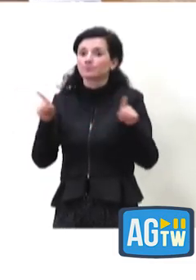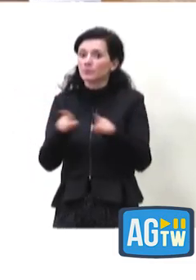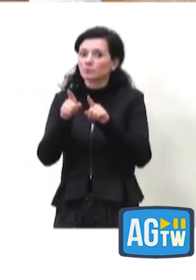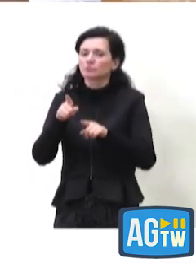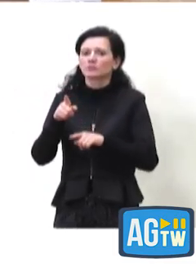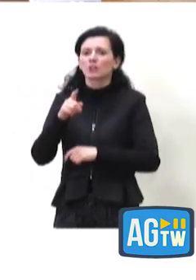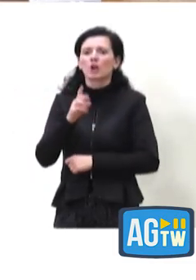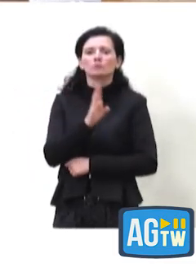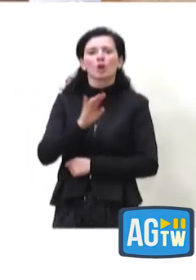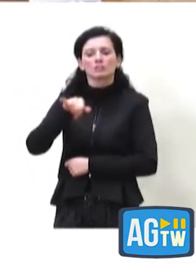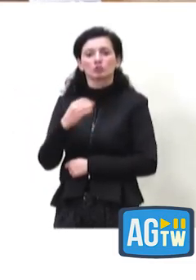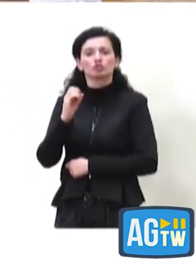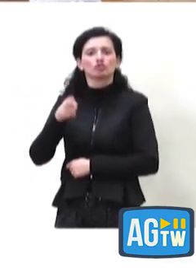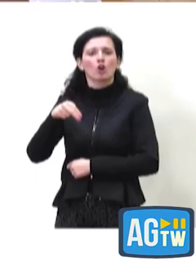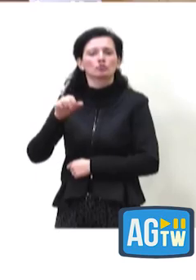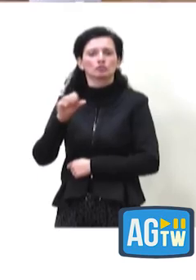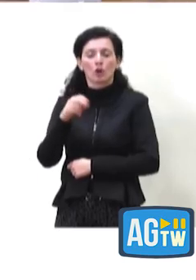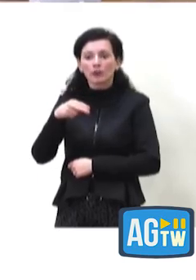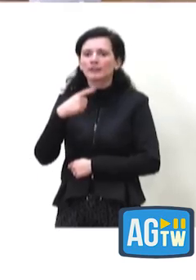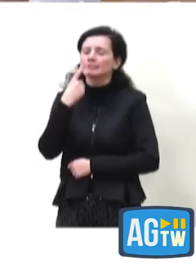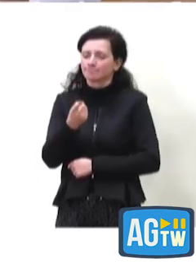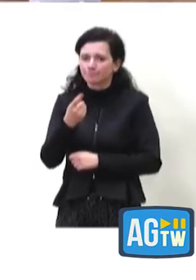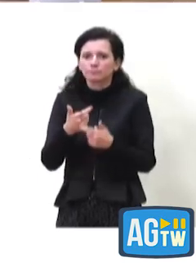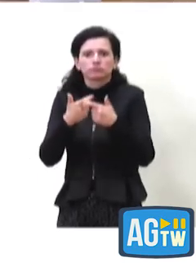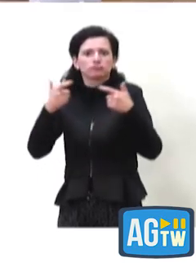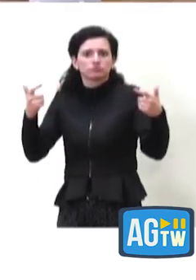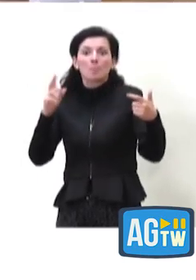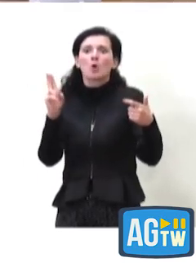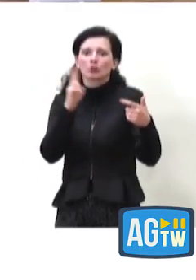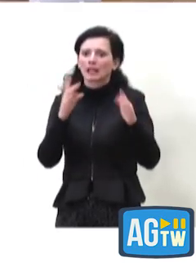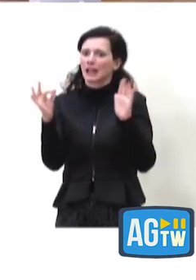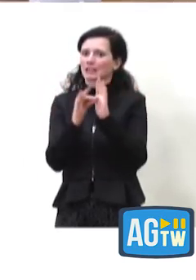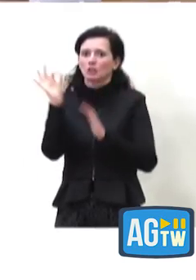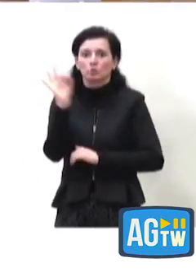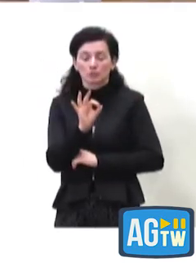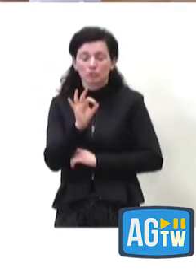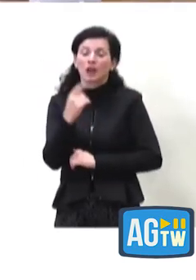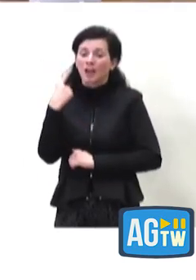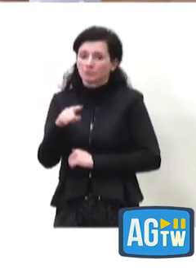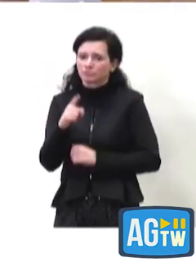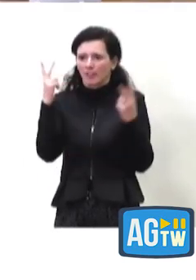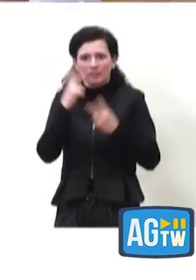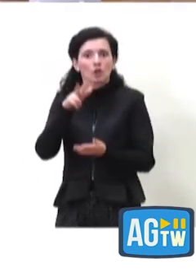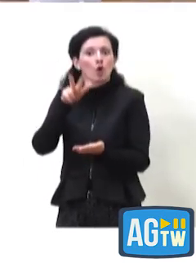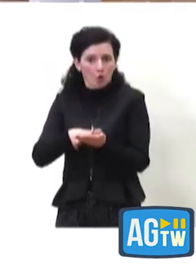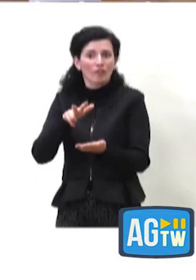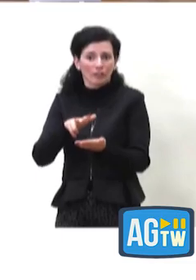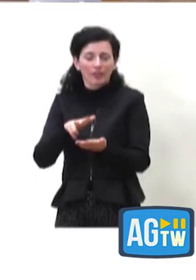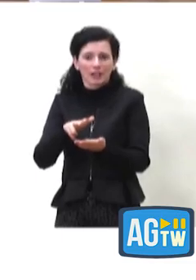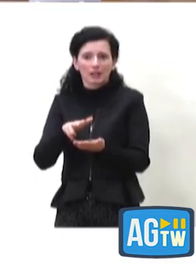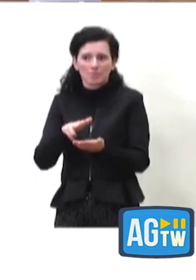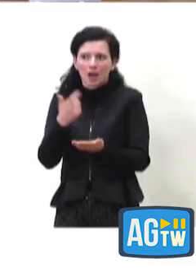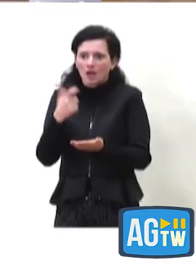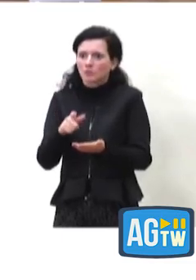Ieri dopo Boris Johnson ha parlato anche di un aumento del 30% della letalità, però davvero questo è un dato assolutamente da confermare, quello che sembra